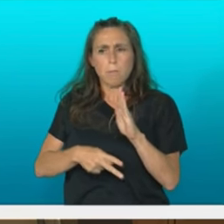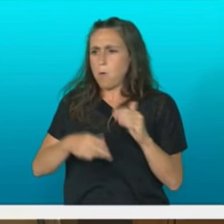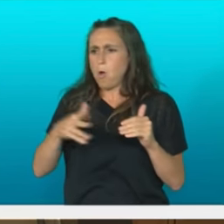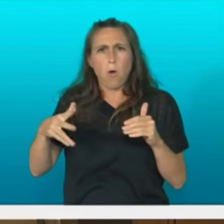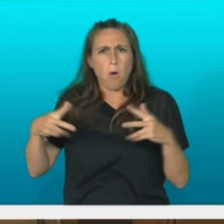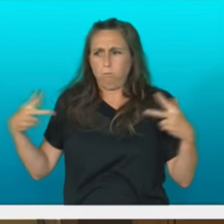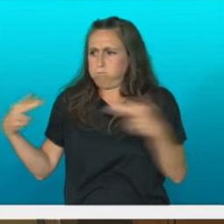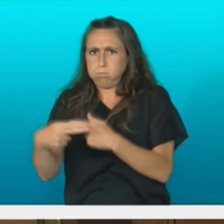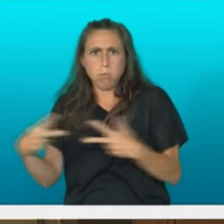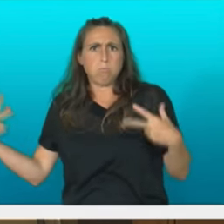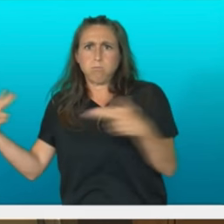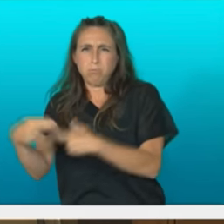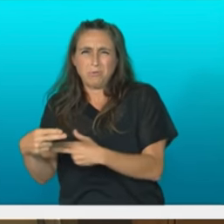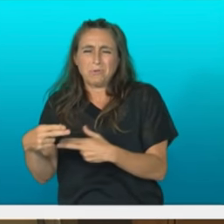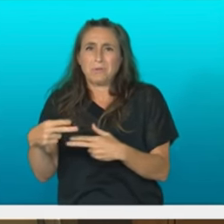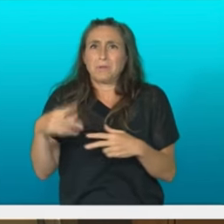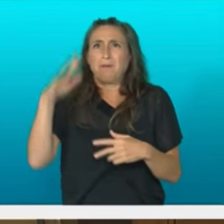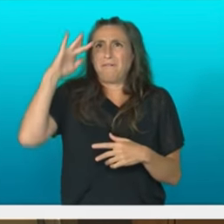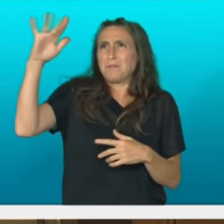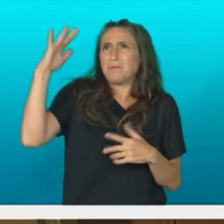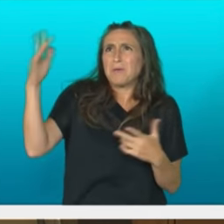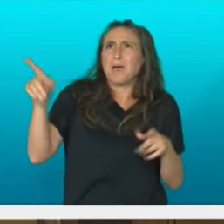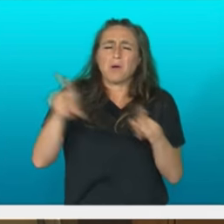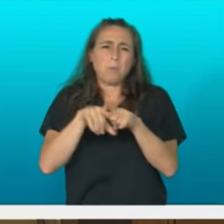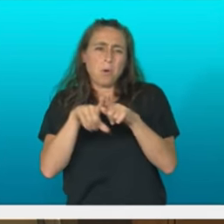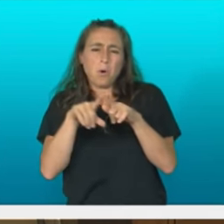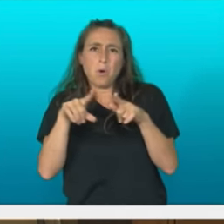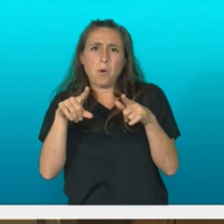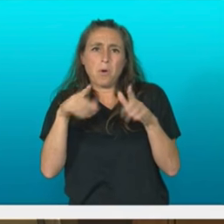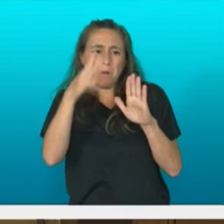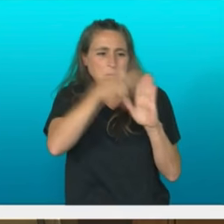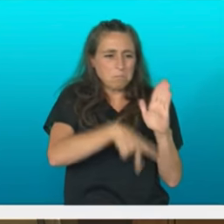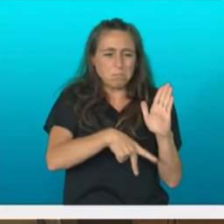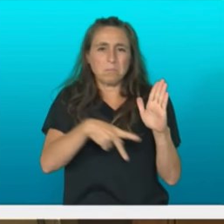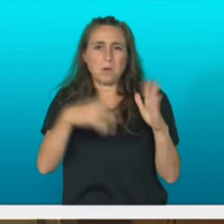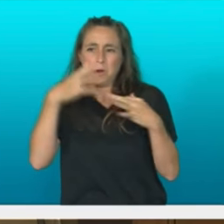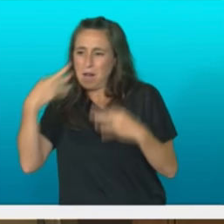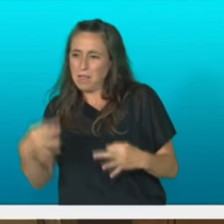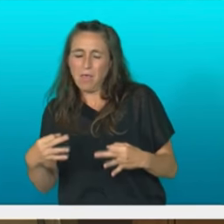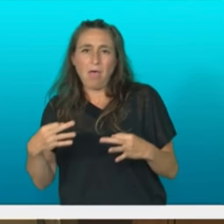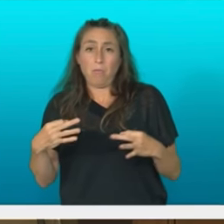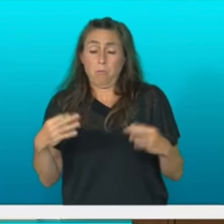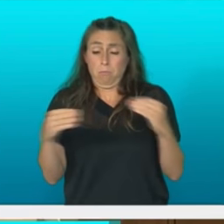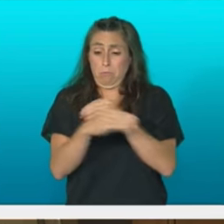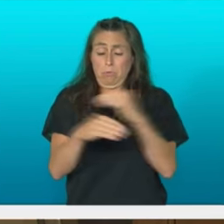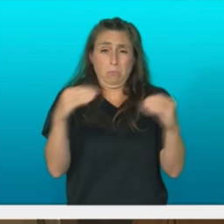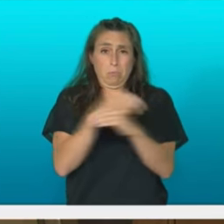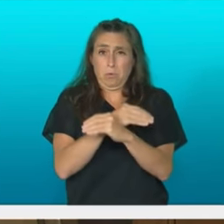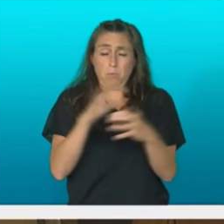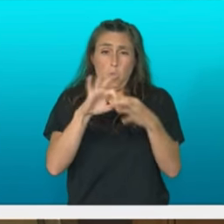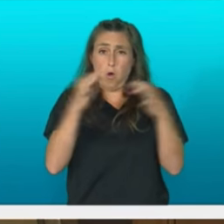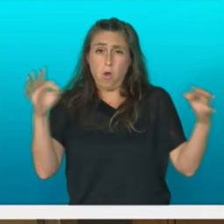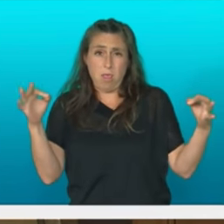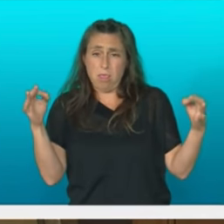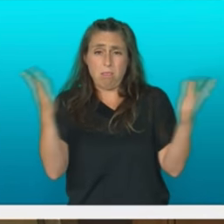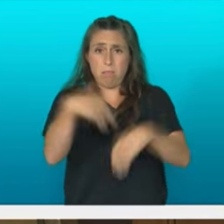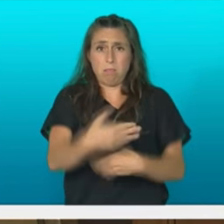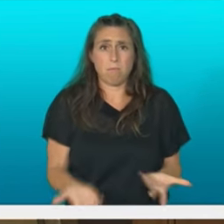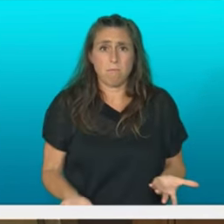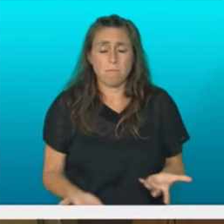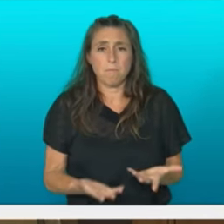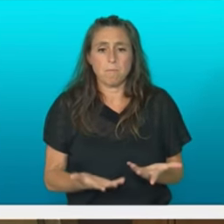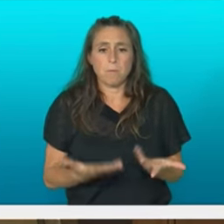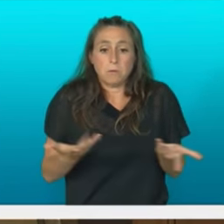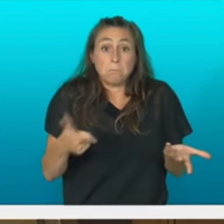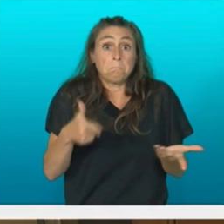koherentziarik gabeko erabakiak hartuz edo koherenteak ez izan da momentu batean eta bestean. Eta zertarako balio